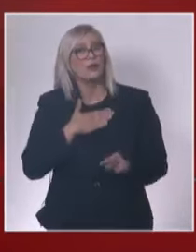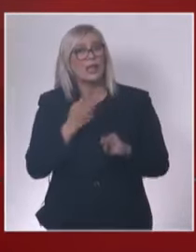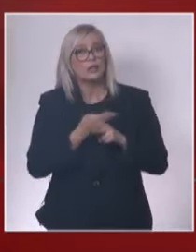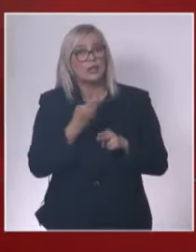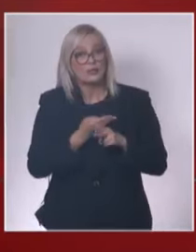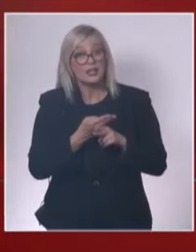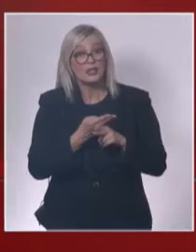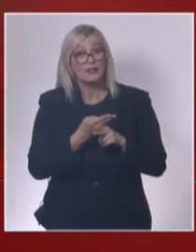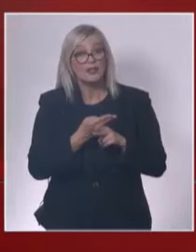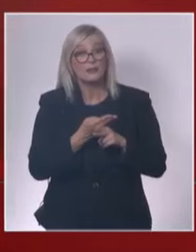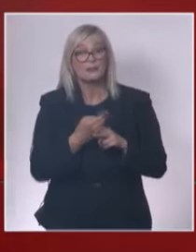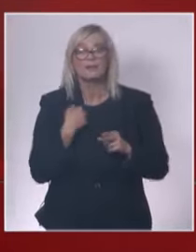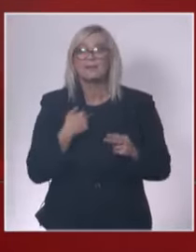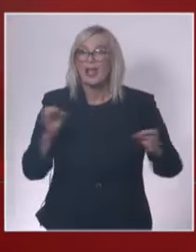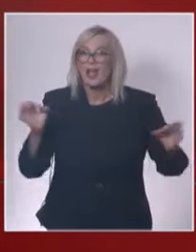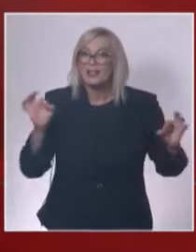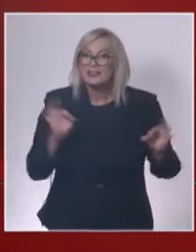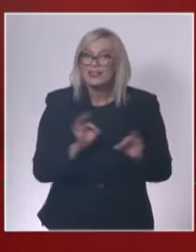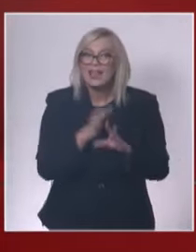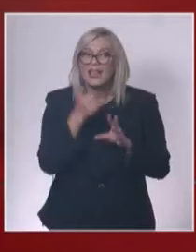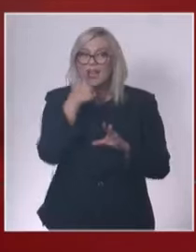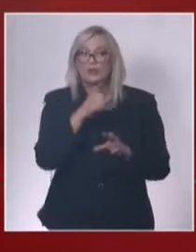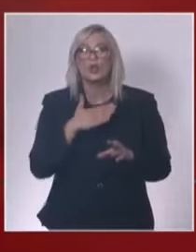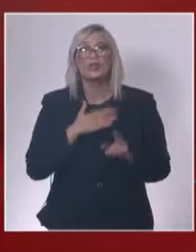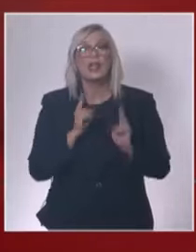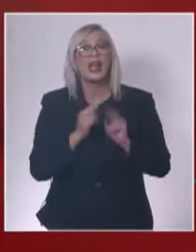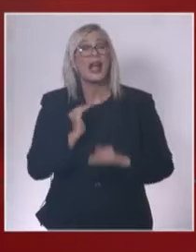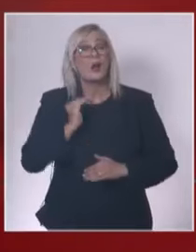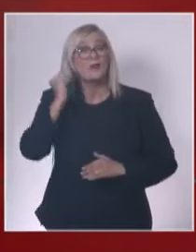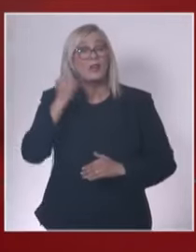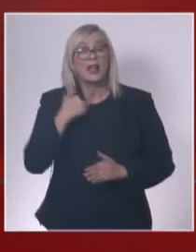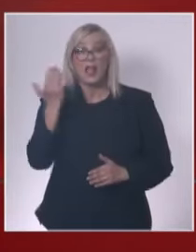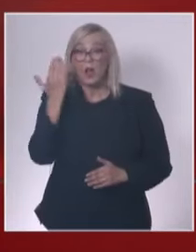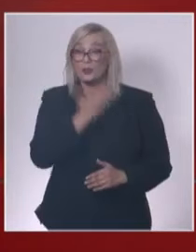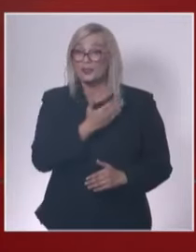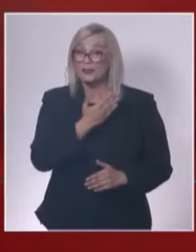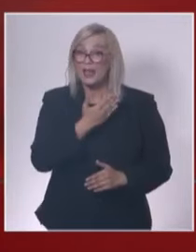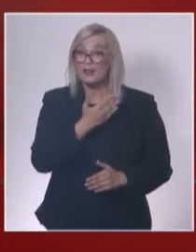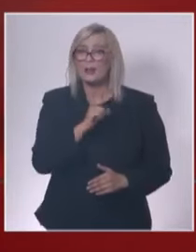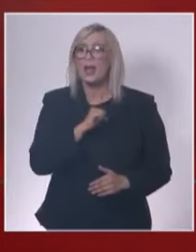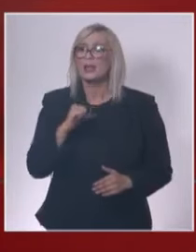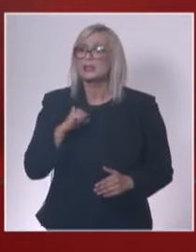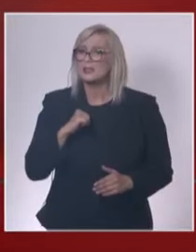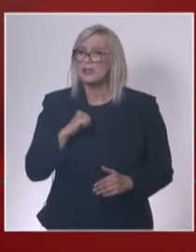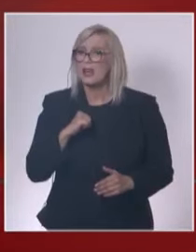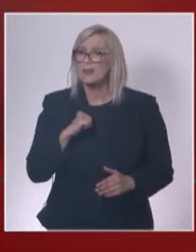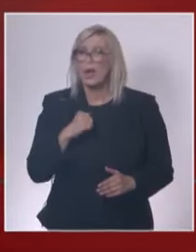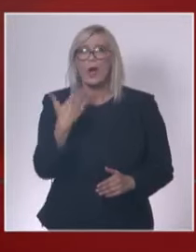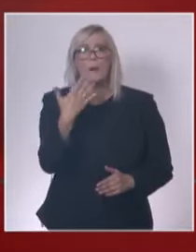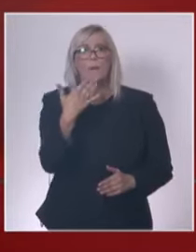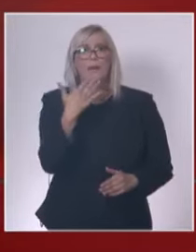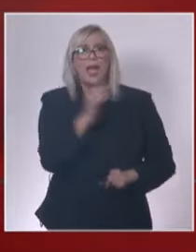држава. И пресретни сме што ние како влада успеавме за само 50